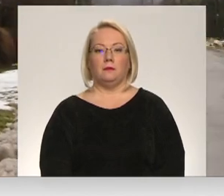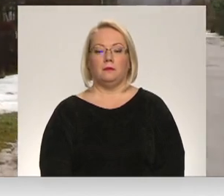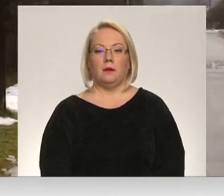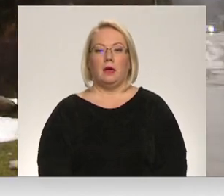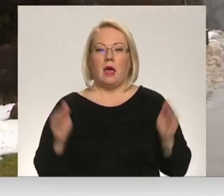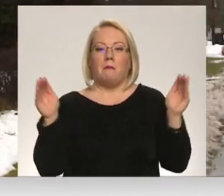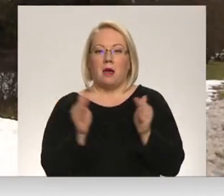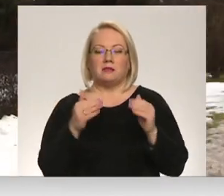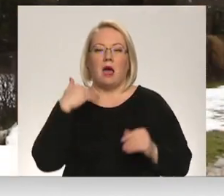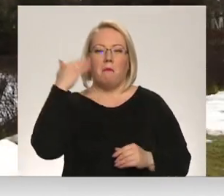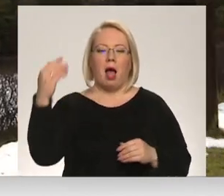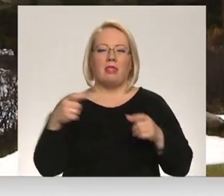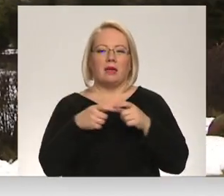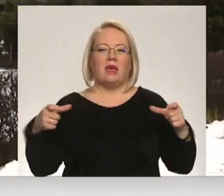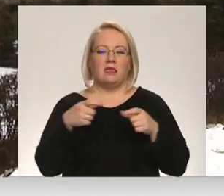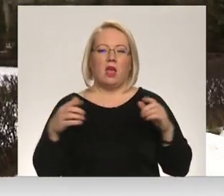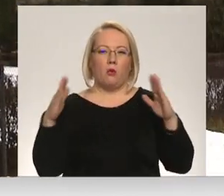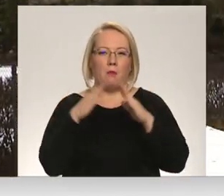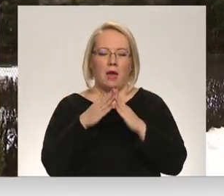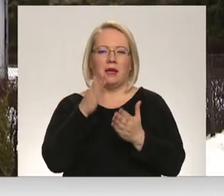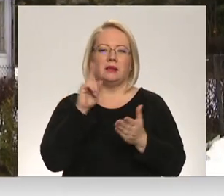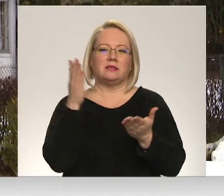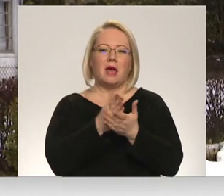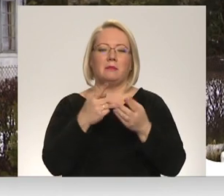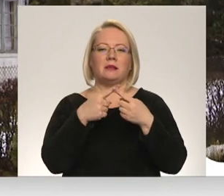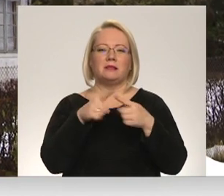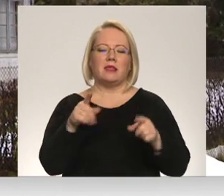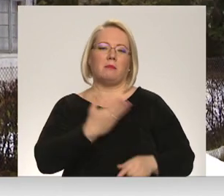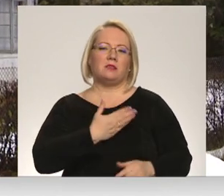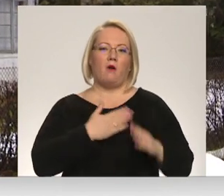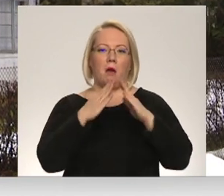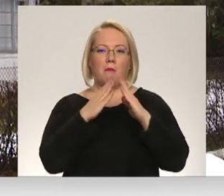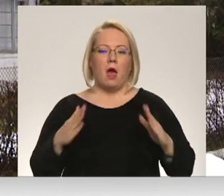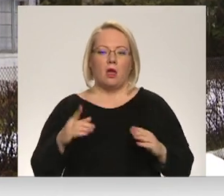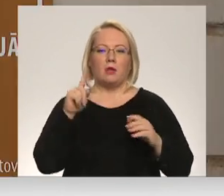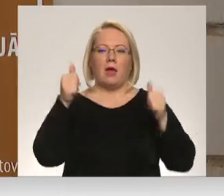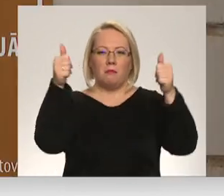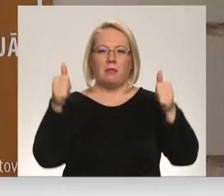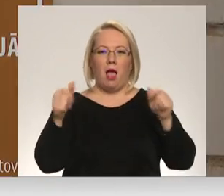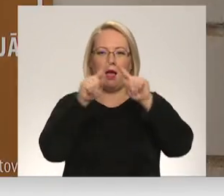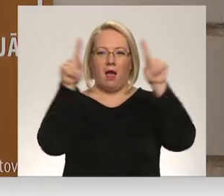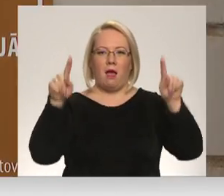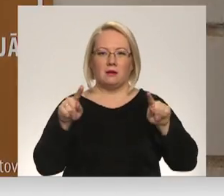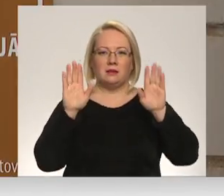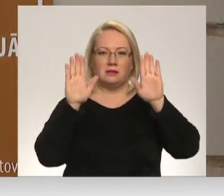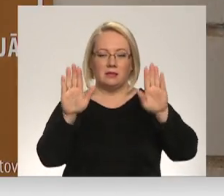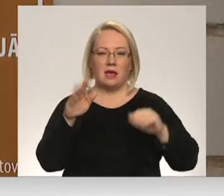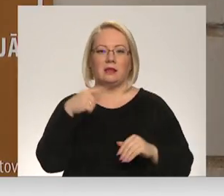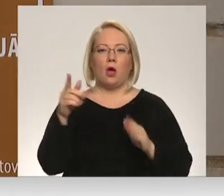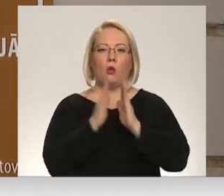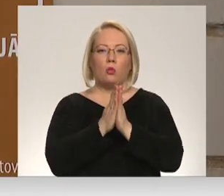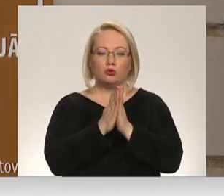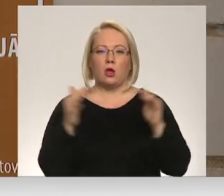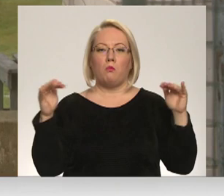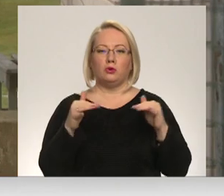Nelielā baltāķa ieģeļu ēka atrodas starp citām dzīvojamajā mājām un tikai plāksnīti pie tās liecina, ka te uz lūkšanām